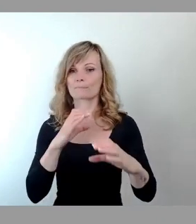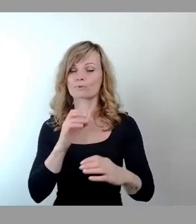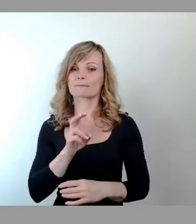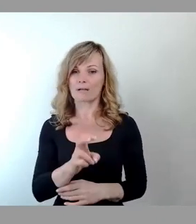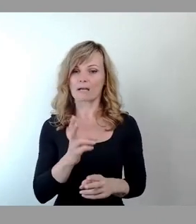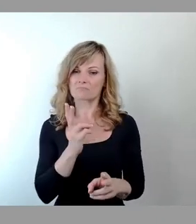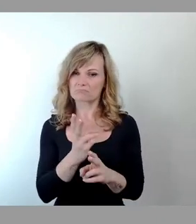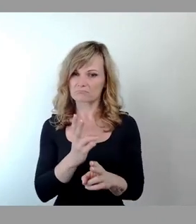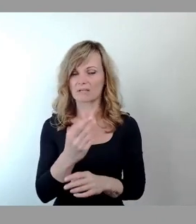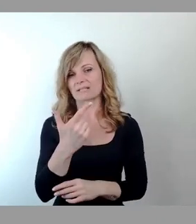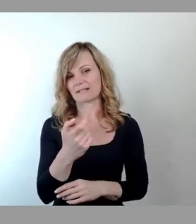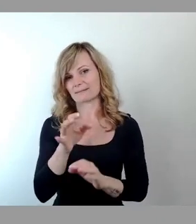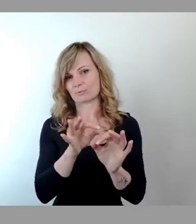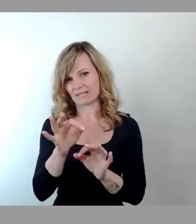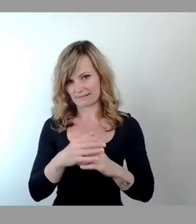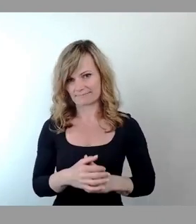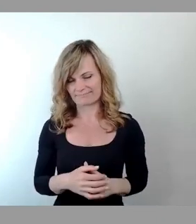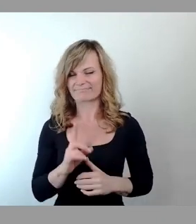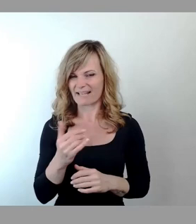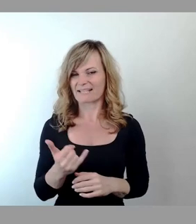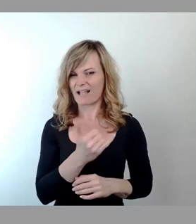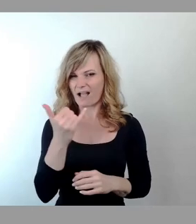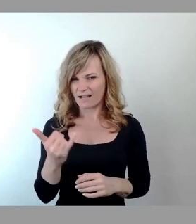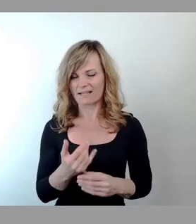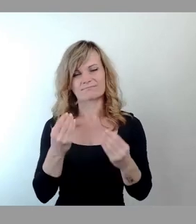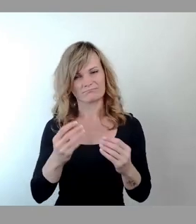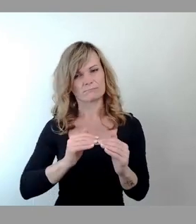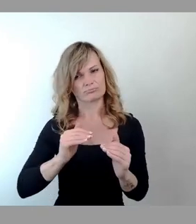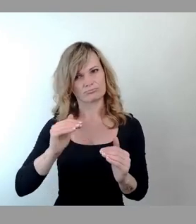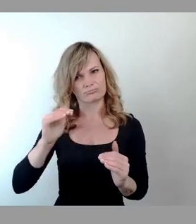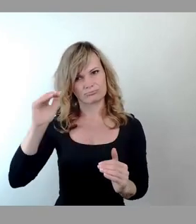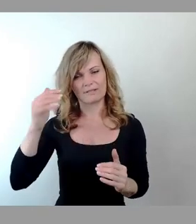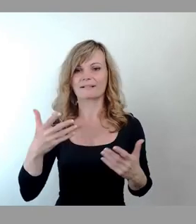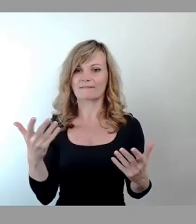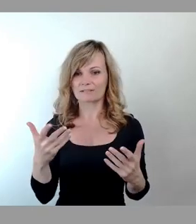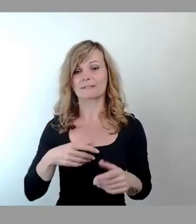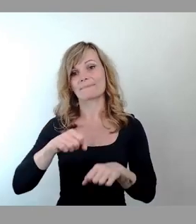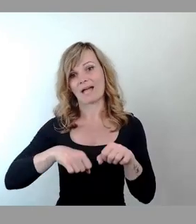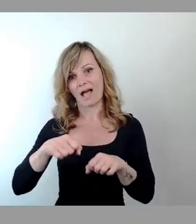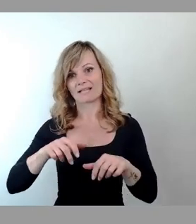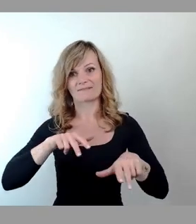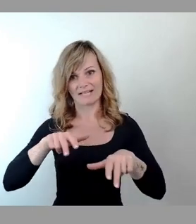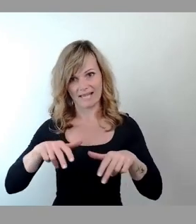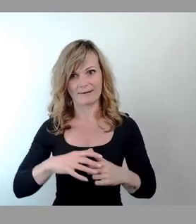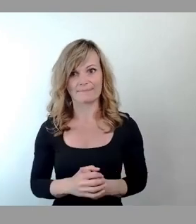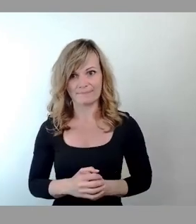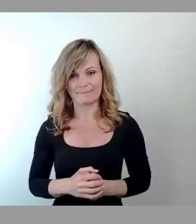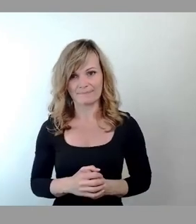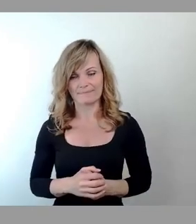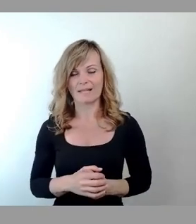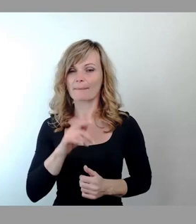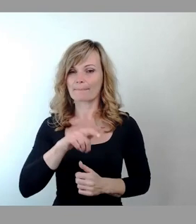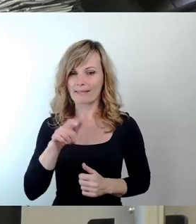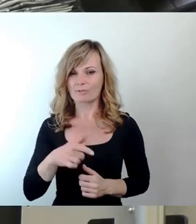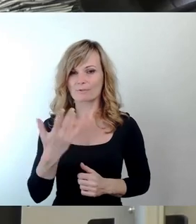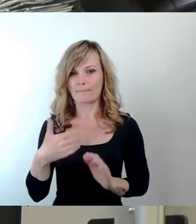über die Jahre signifikant gestiegen ist, ist der Radverkehr. Die Menschen fahren mehr Fahrrad, obwohl